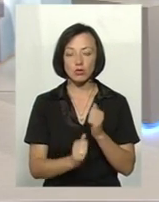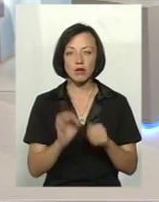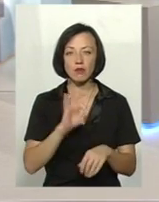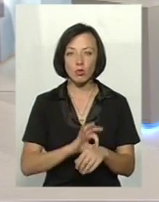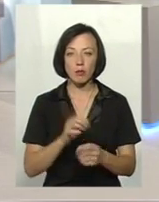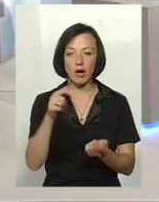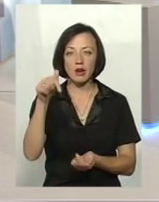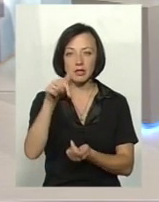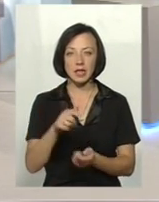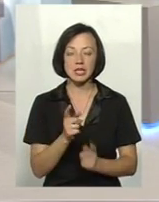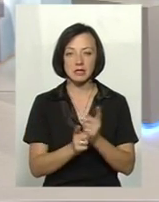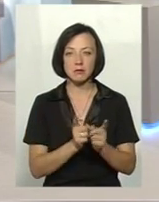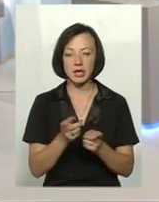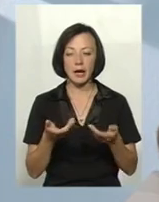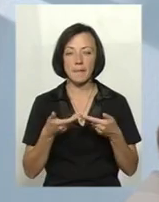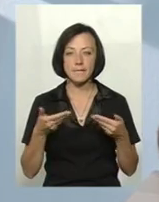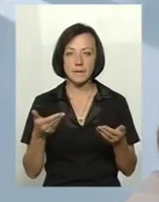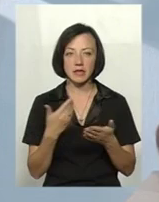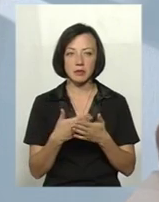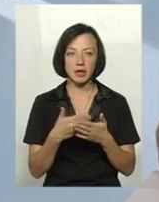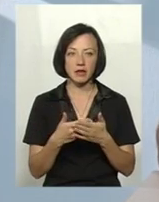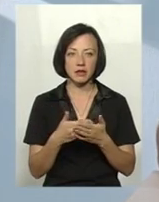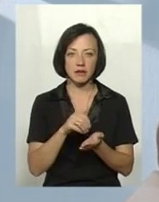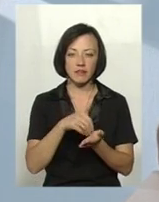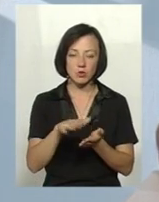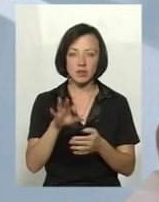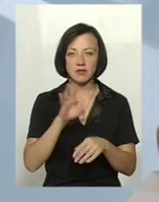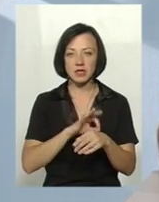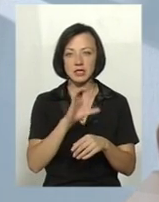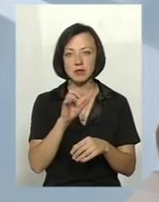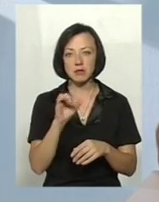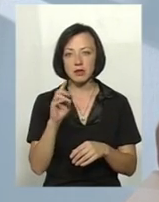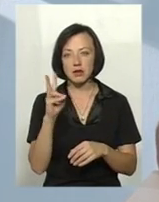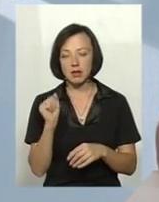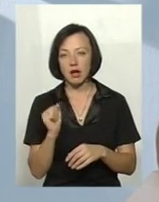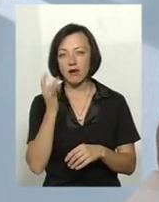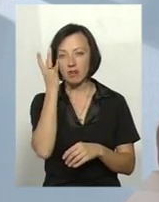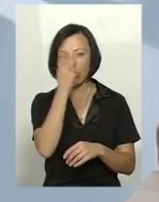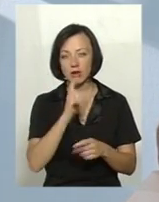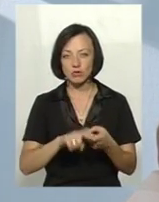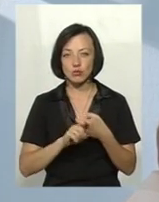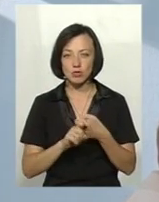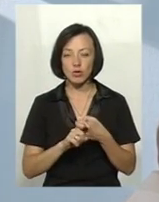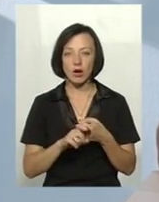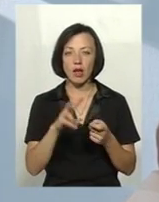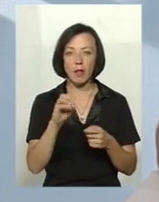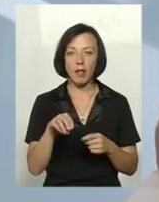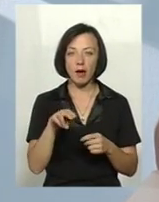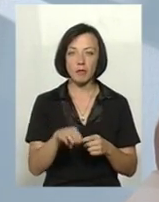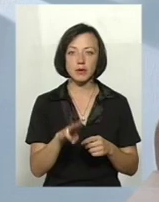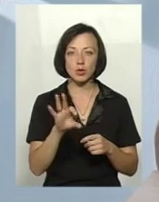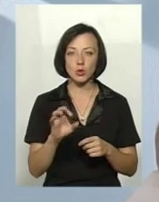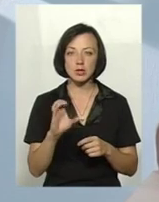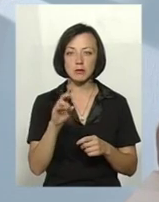хвороби характерні зміни, і ми виключаємо ці захворювання, і сибірку, африканську чому, класичну чому, лептоспіроз,